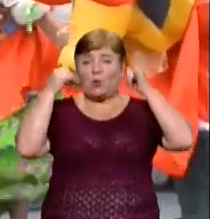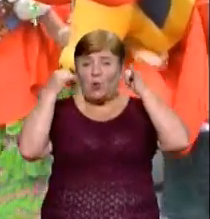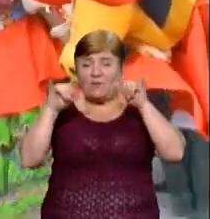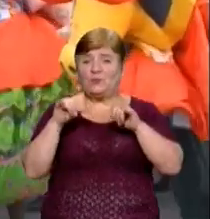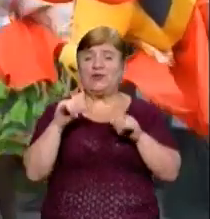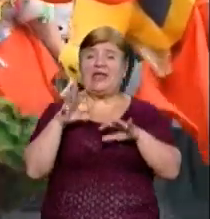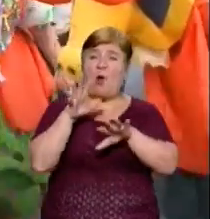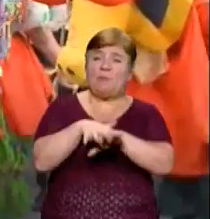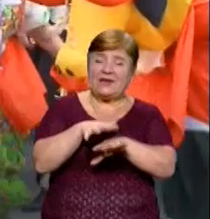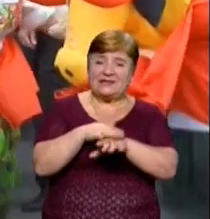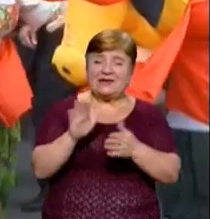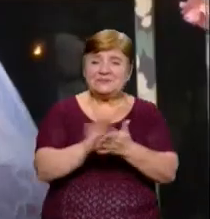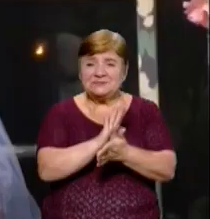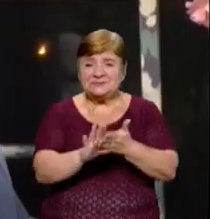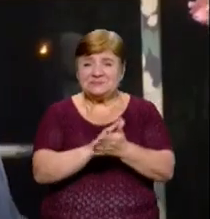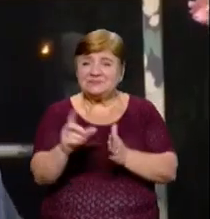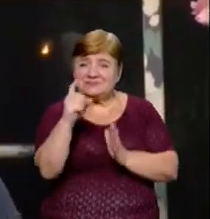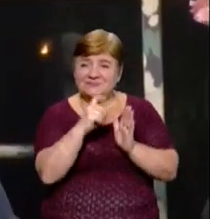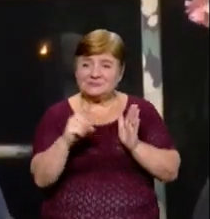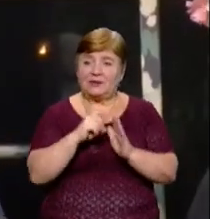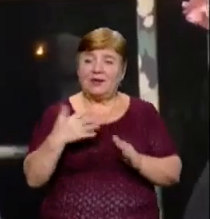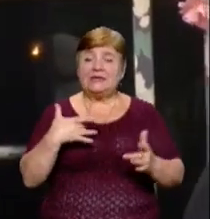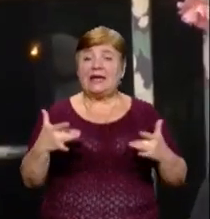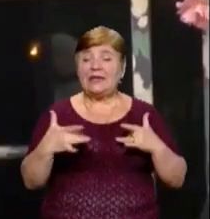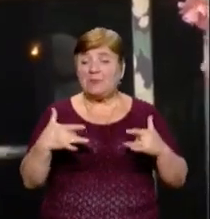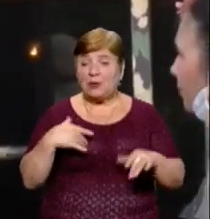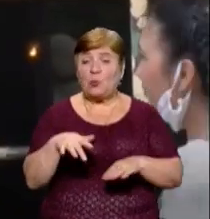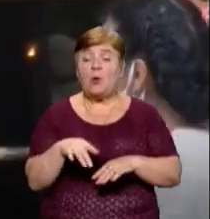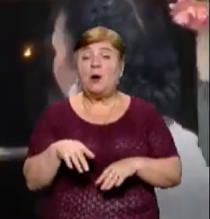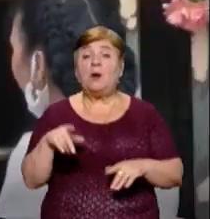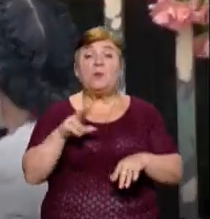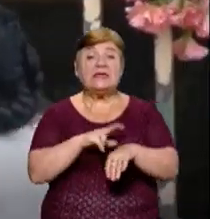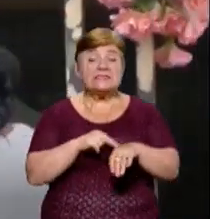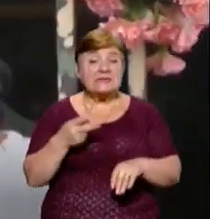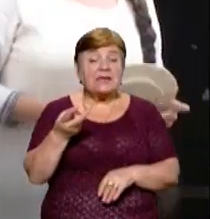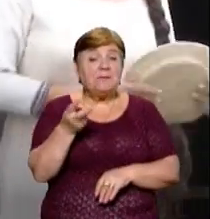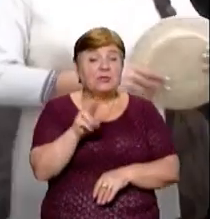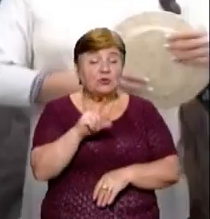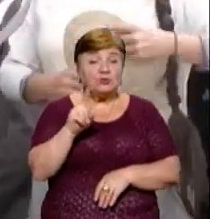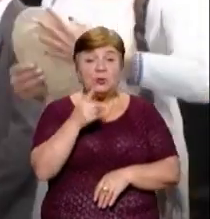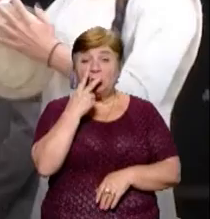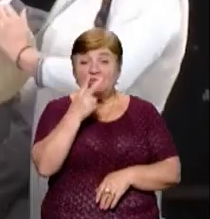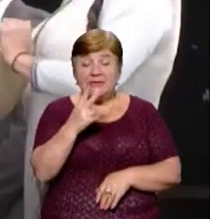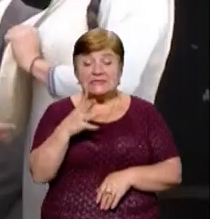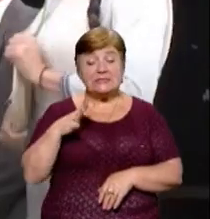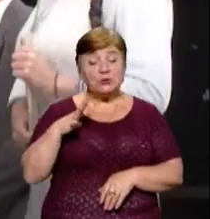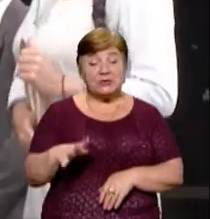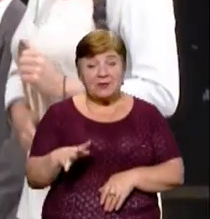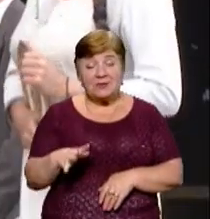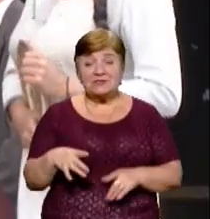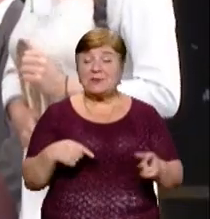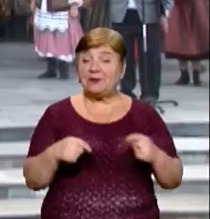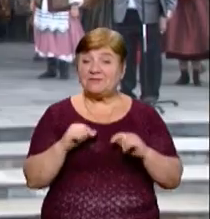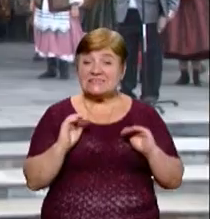копита. Розпочалася вистава зі сцени на ярмарку. Поліцейський прийшов сюди, аби подивитися, чи дотримуються продавці